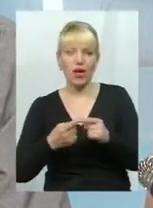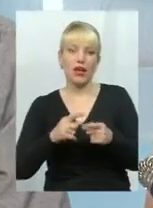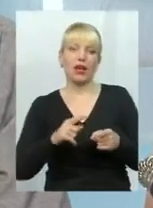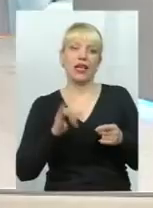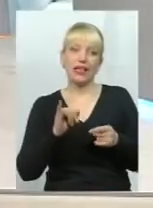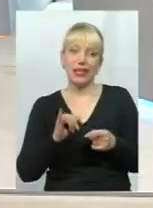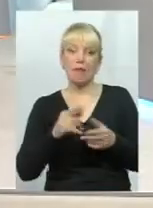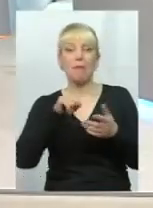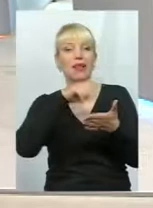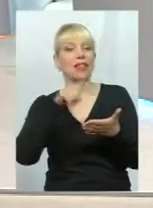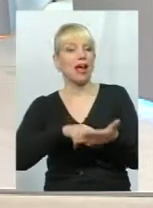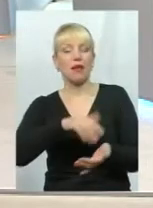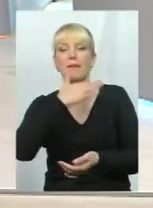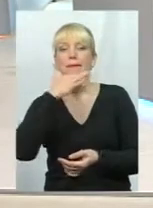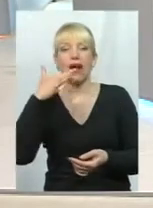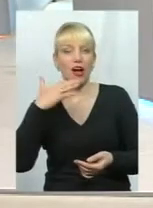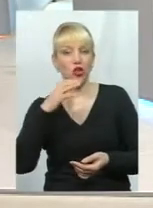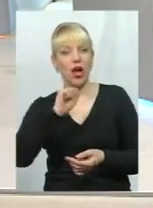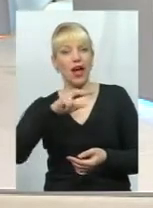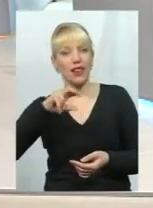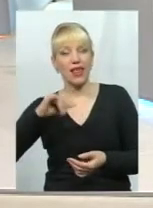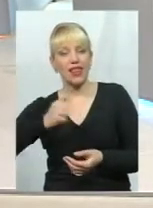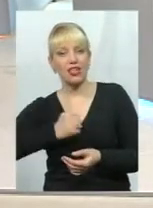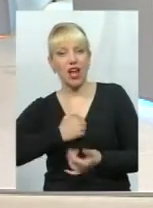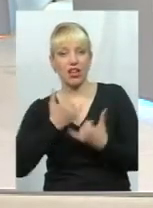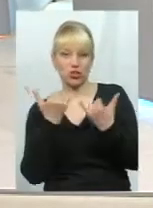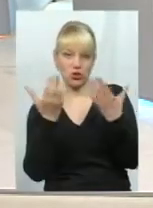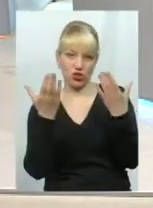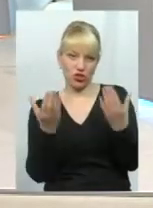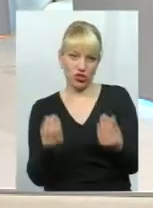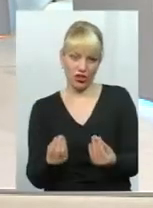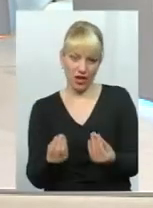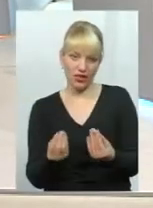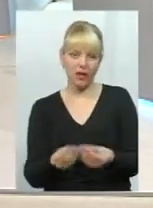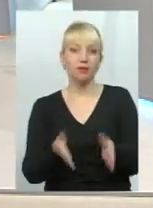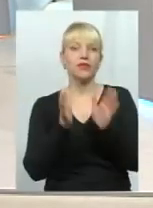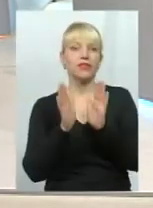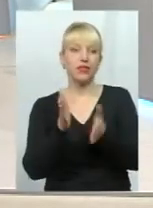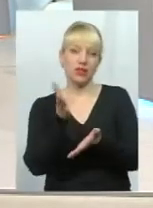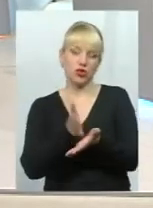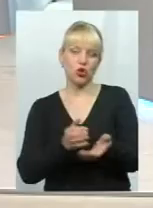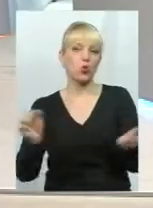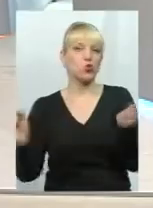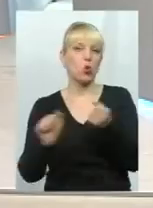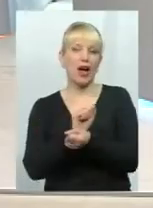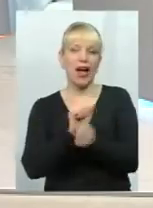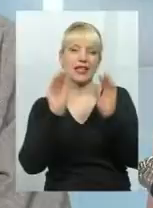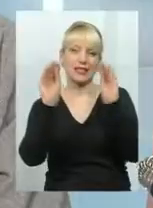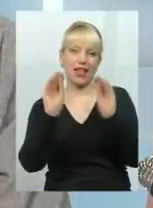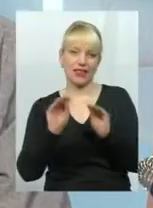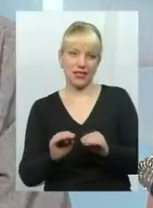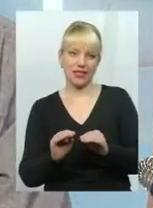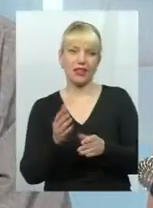І питань дуже багато, але, на жаль, на сьогоднішній день тільки існує суха статистика. Тобто ми